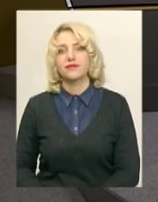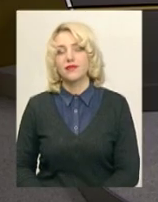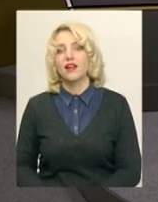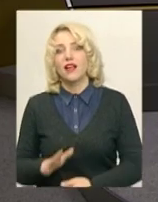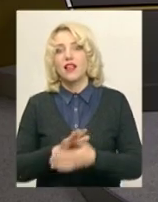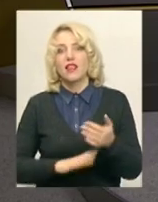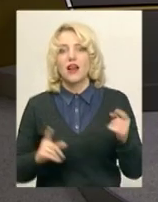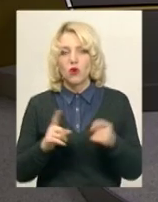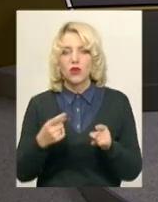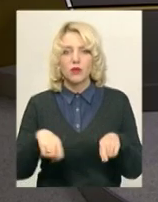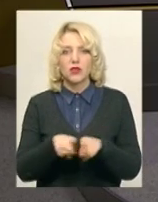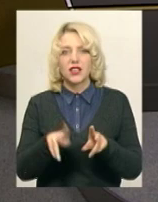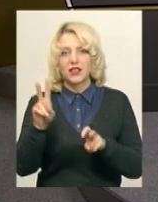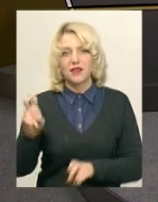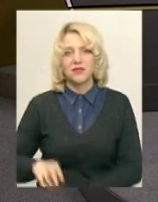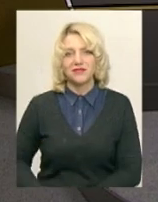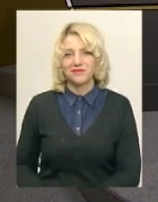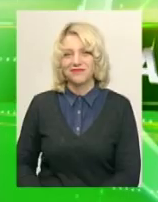Далі коротко про такі теми.